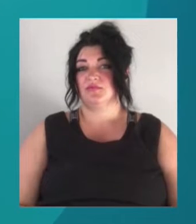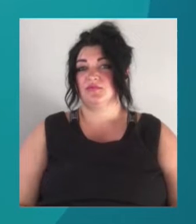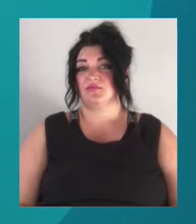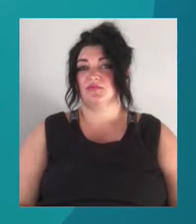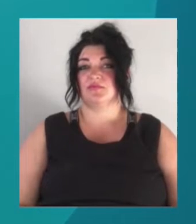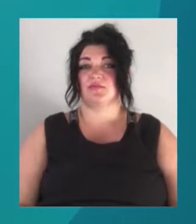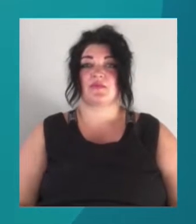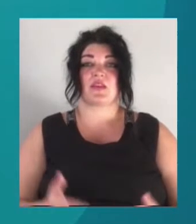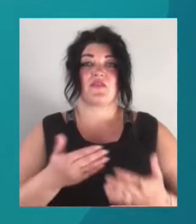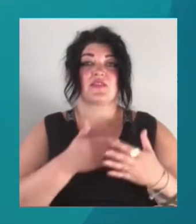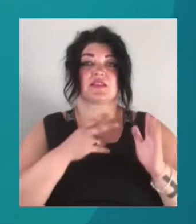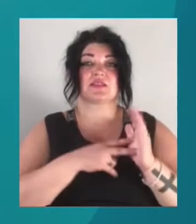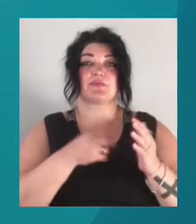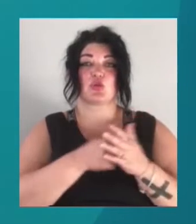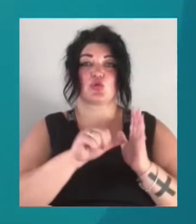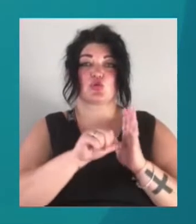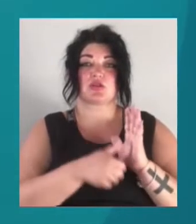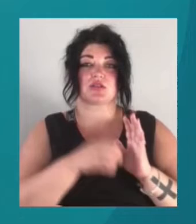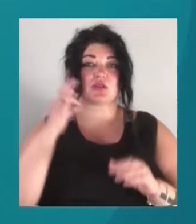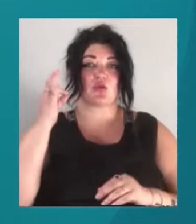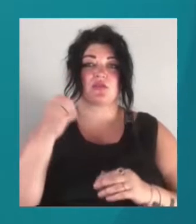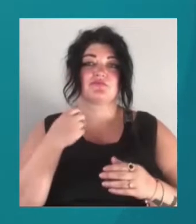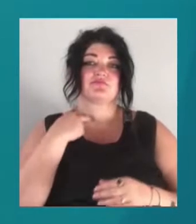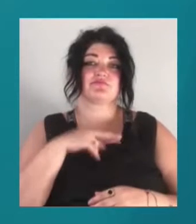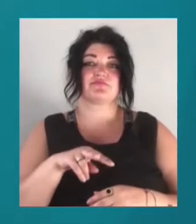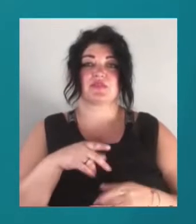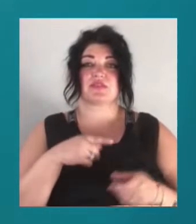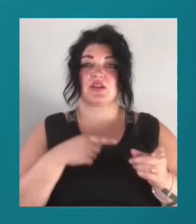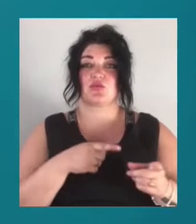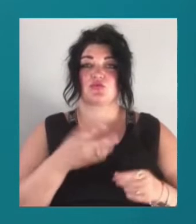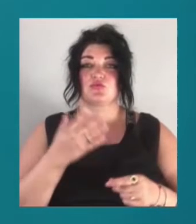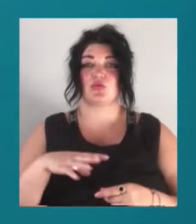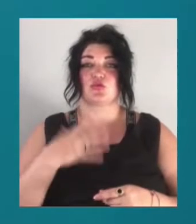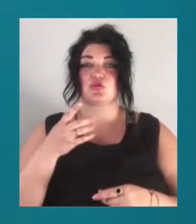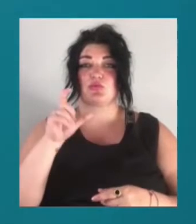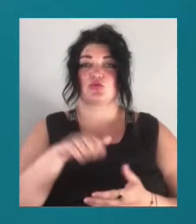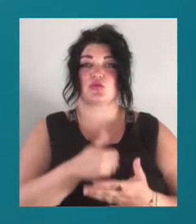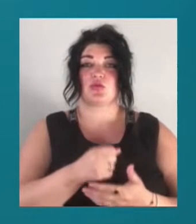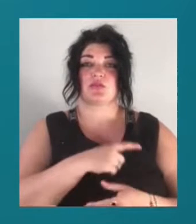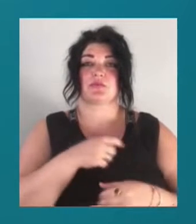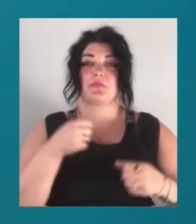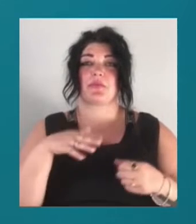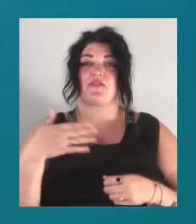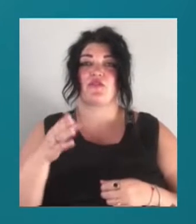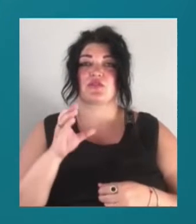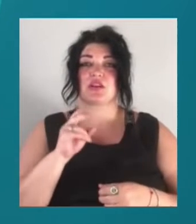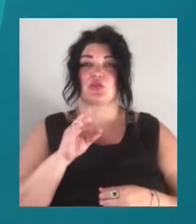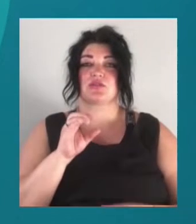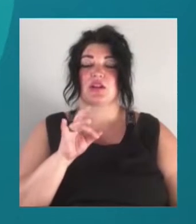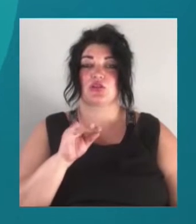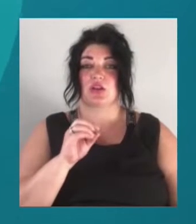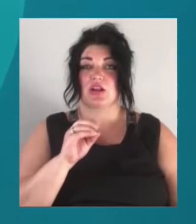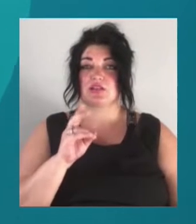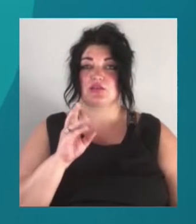Від 7 до 16 років за ґратами загрожує колишньому очільнику Одеського осередку правого сектору Сергію Стерненку.